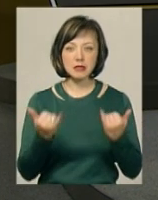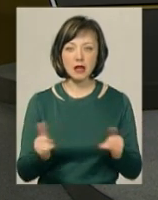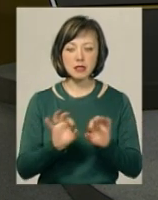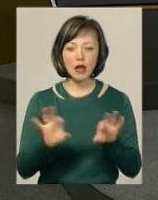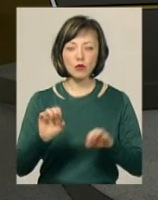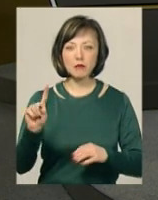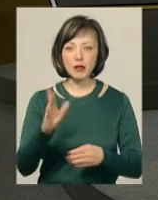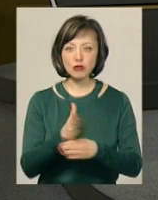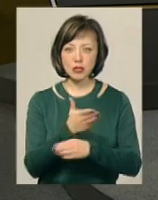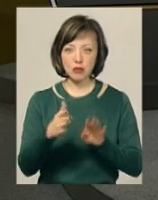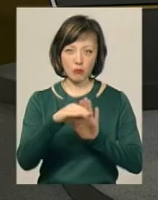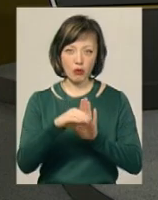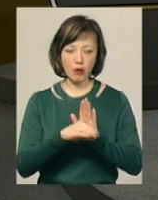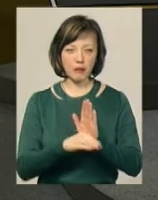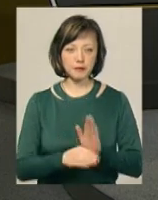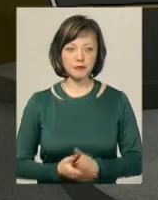анонс першої частини програми.